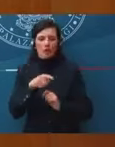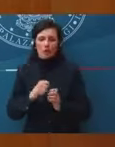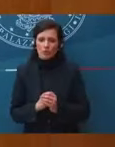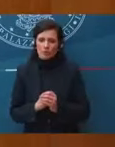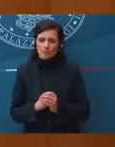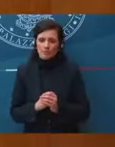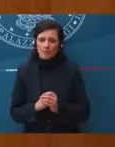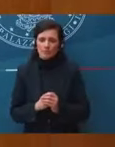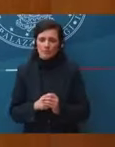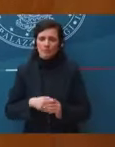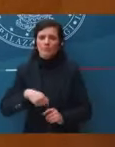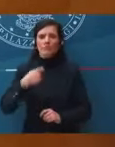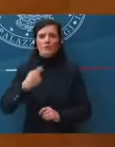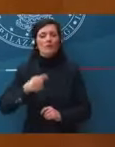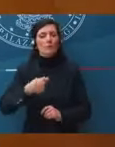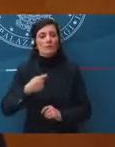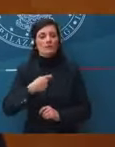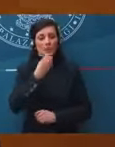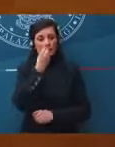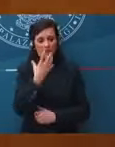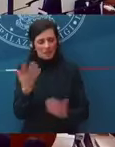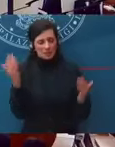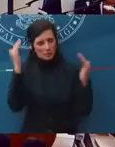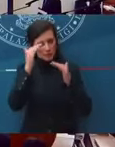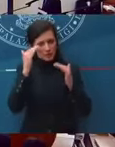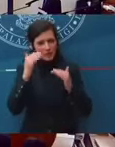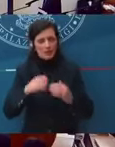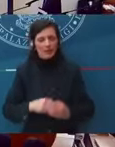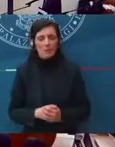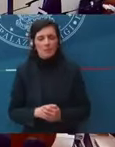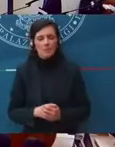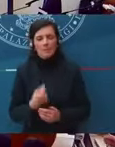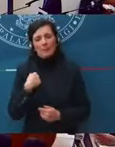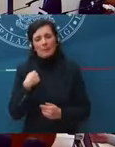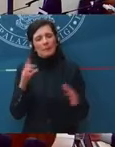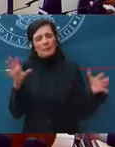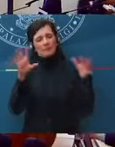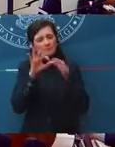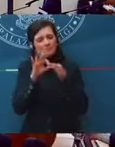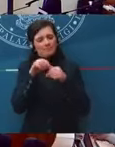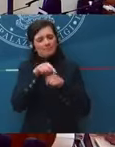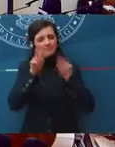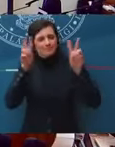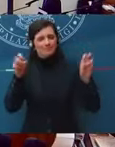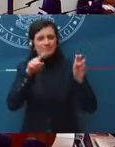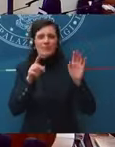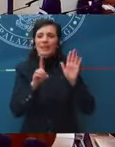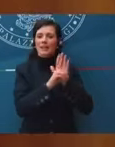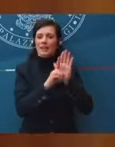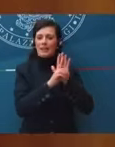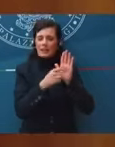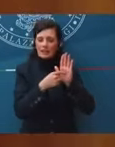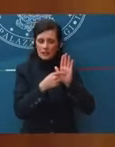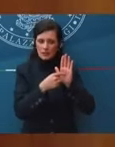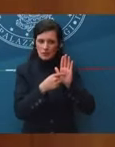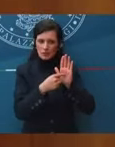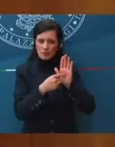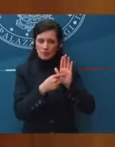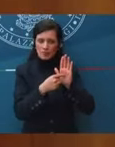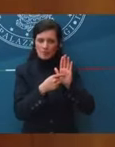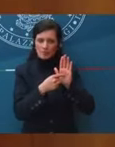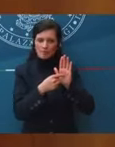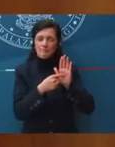Presidente, buonasera. Volevo tornare un po' al tema del decreto di questa sera e chiedere intanto sul blocco